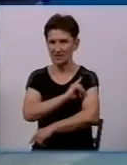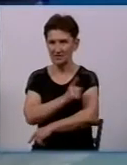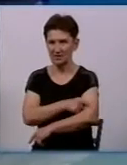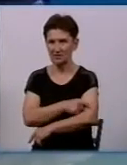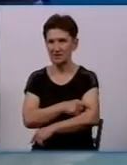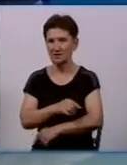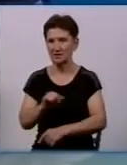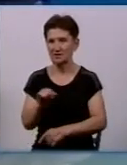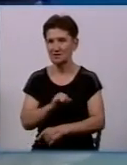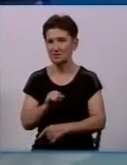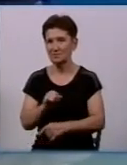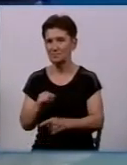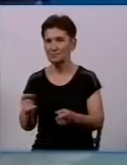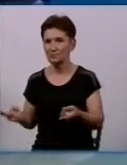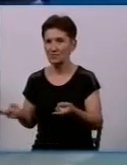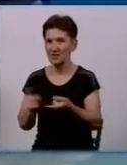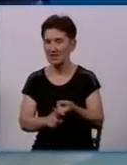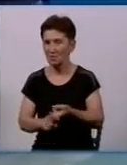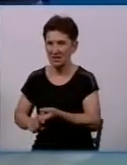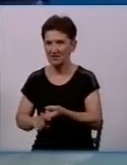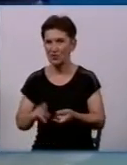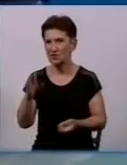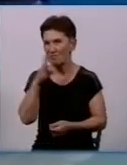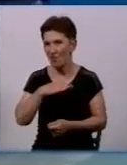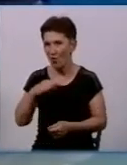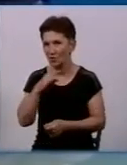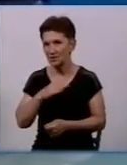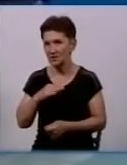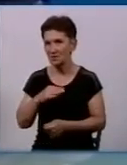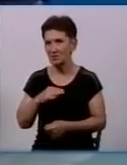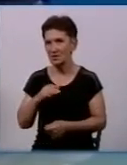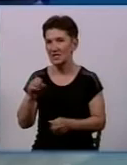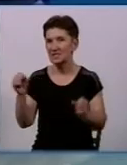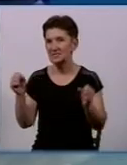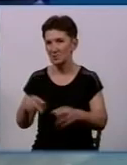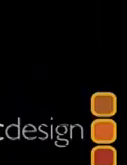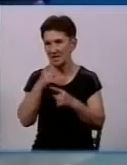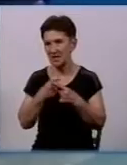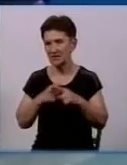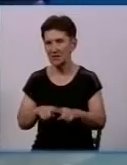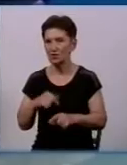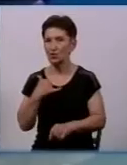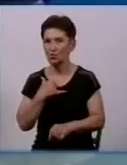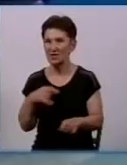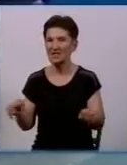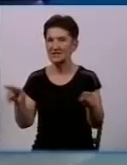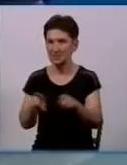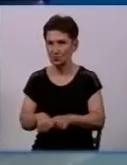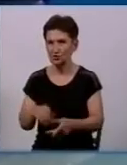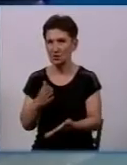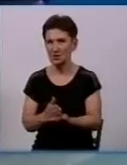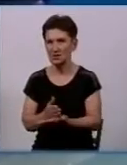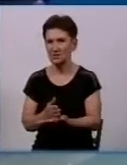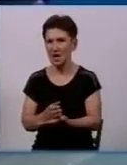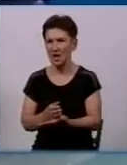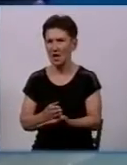гасіння шляхом підвозу води, безперебійної подачі, залученням спеціальної техніки. У нас є також поливомиюча машина,